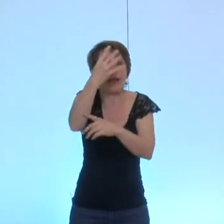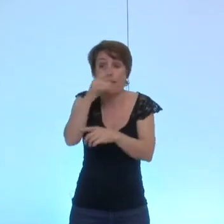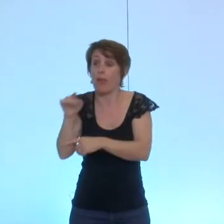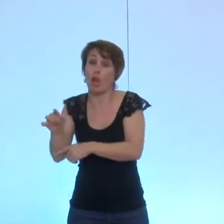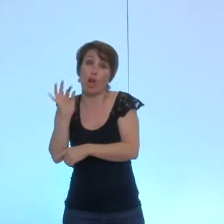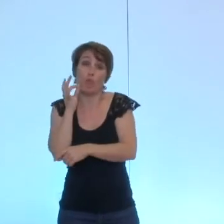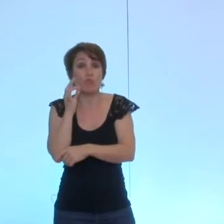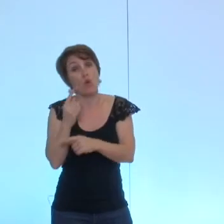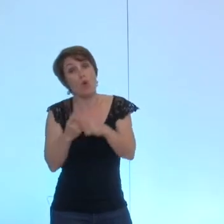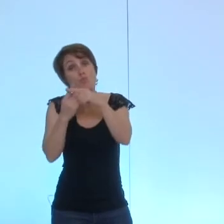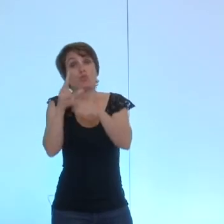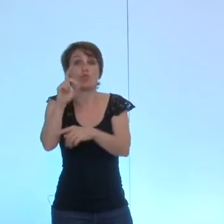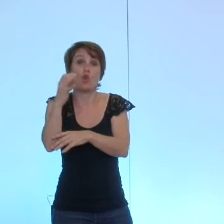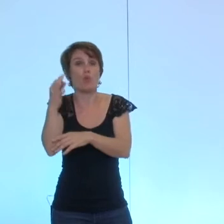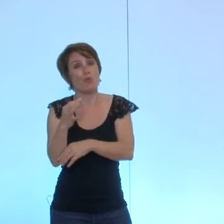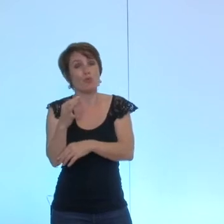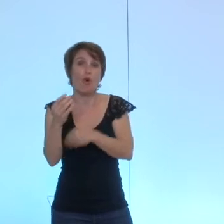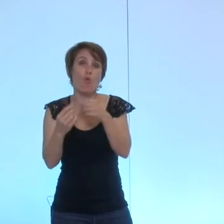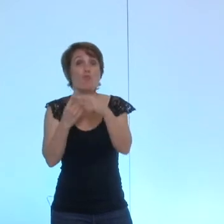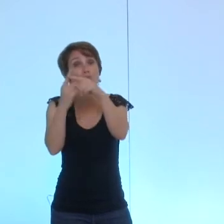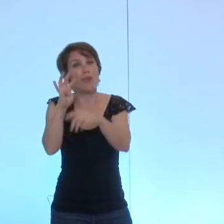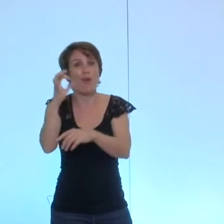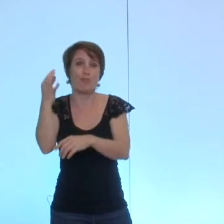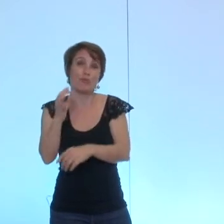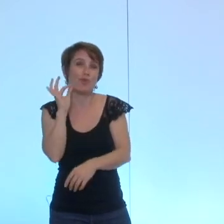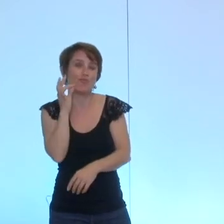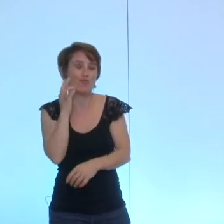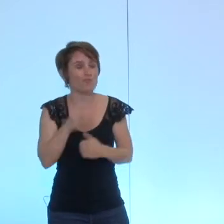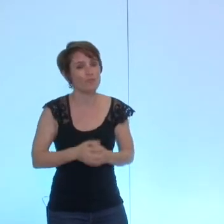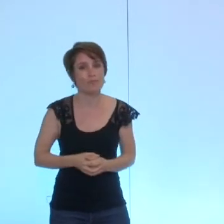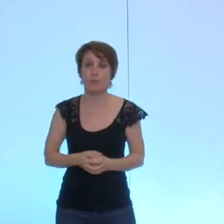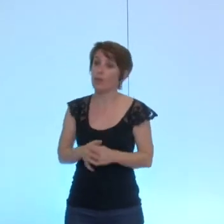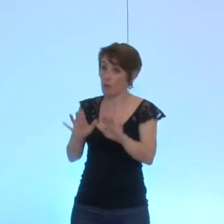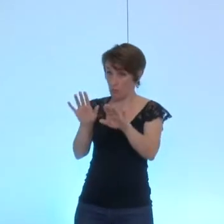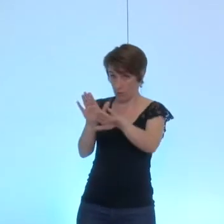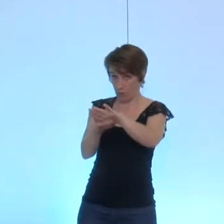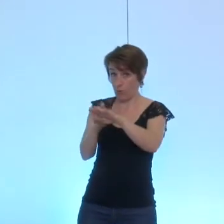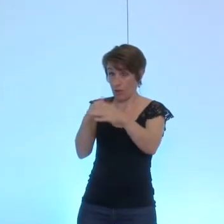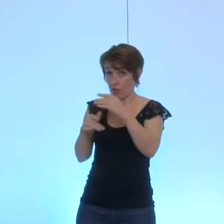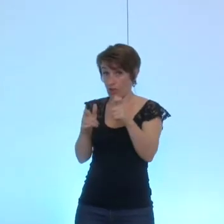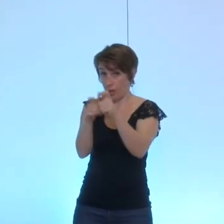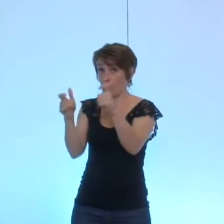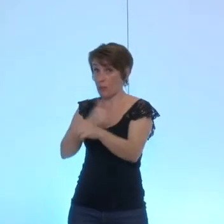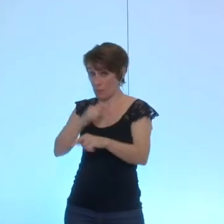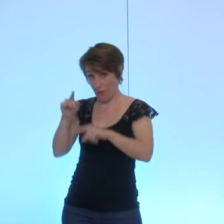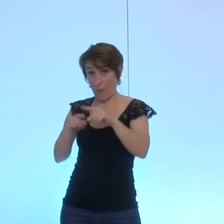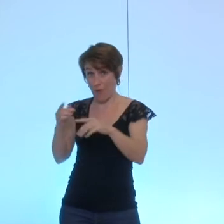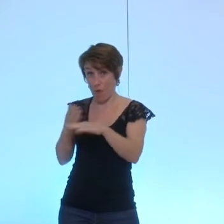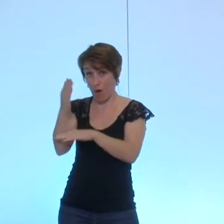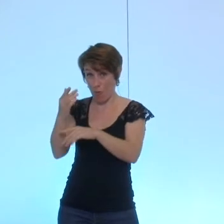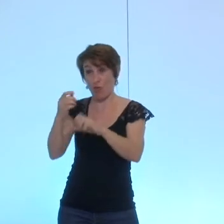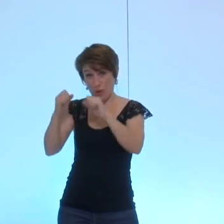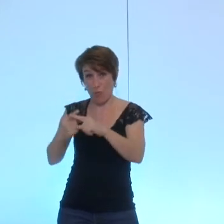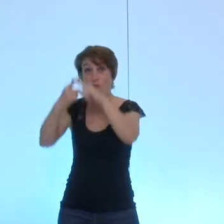% c'est presque bien je rappelle qu'également dans le privé on peut avoir des projets qui sont multipliés par 4 avec des sommes absolument